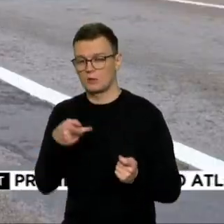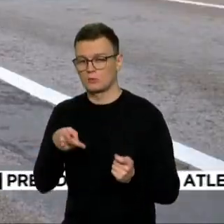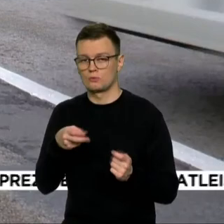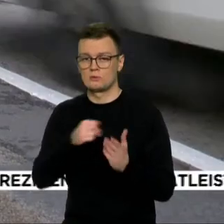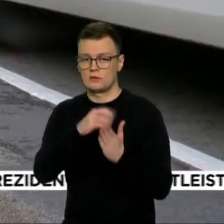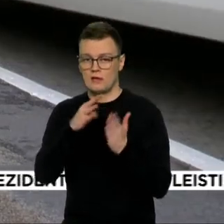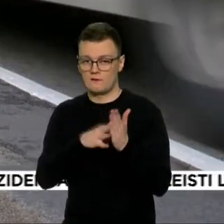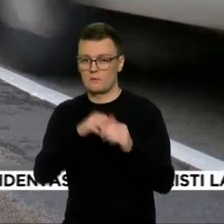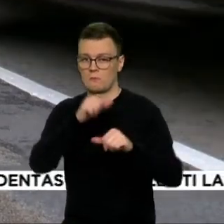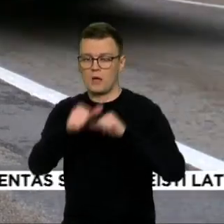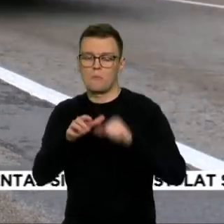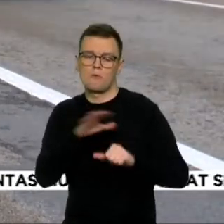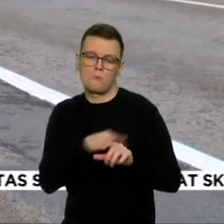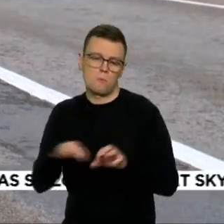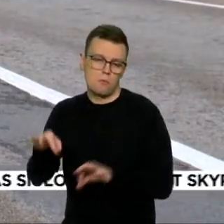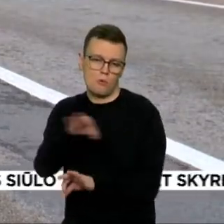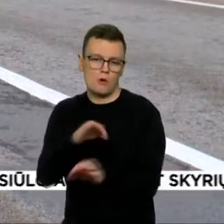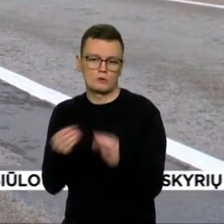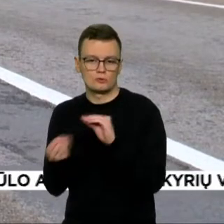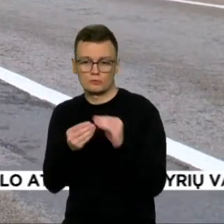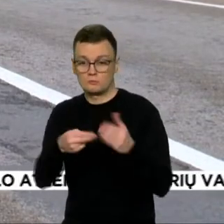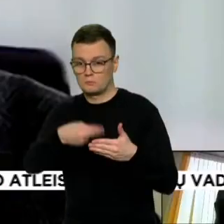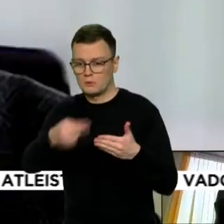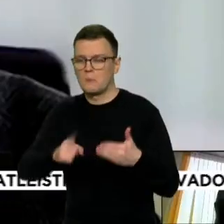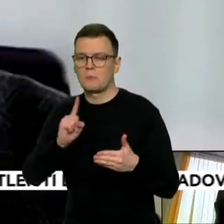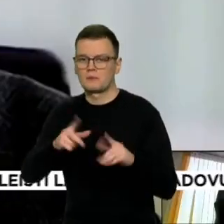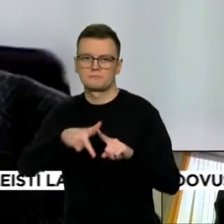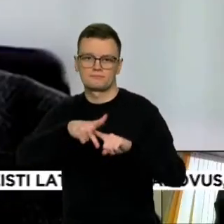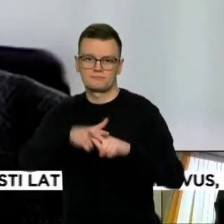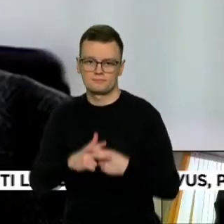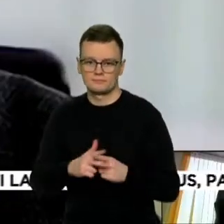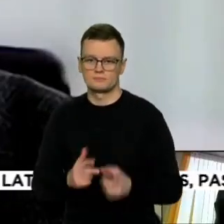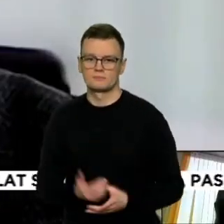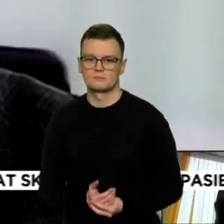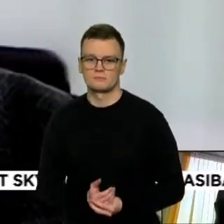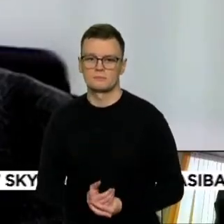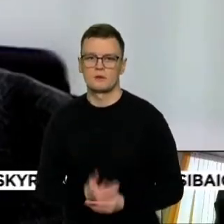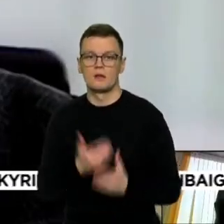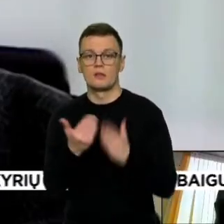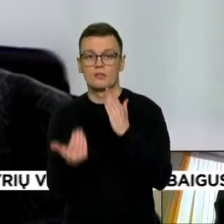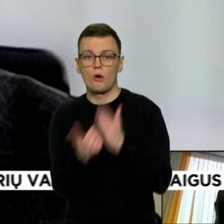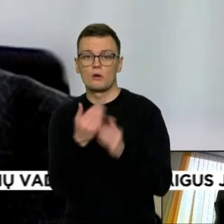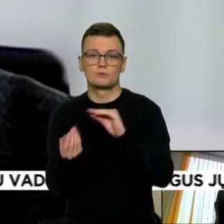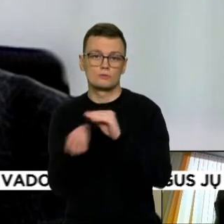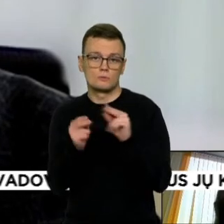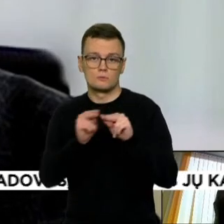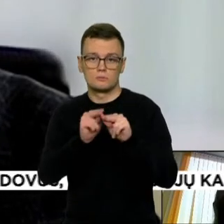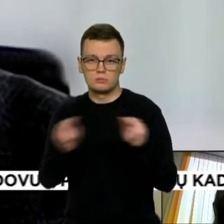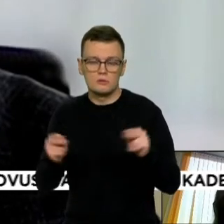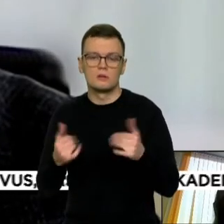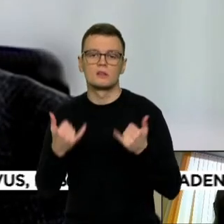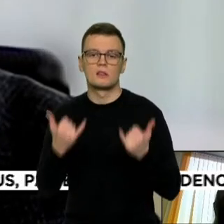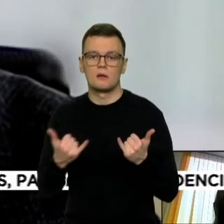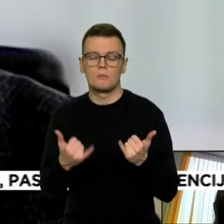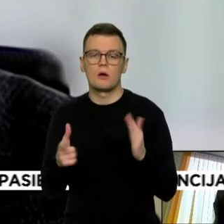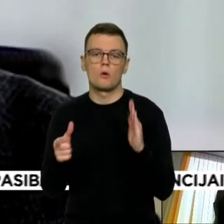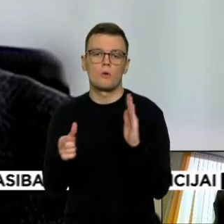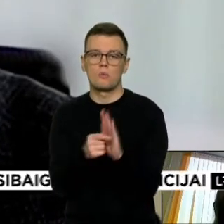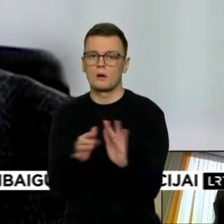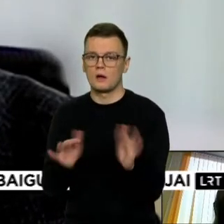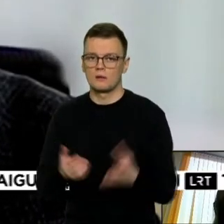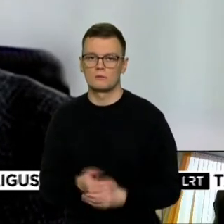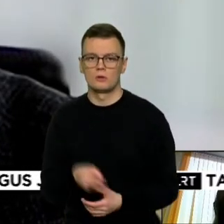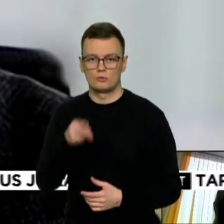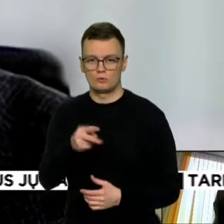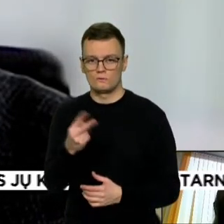projektavimo sutartis, tačiau ji nutruktą. Pagal naują paskelbtą sutartį mes techninį projektą turime turėti 23 metų